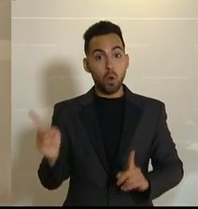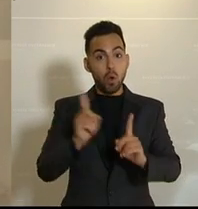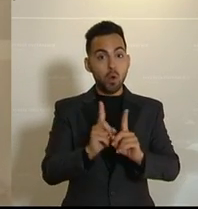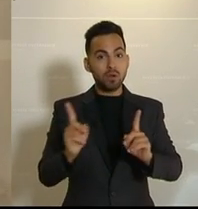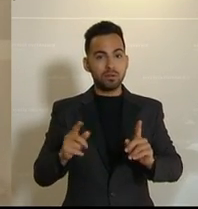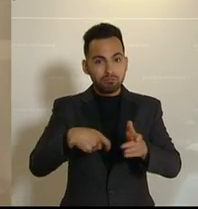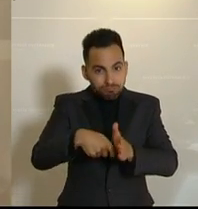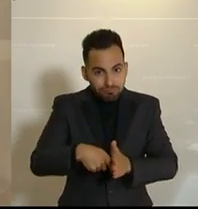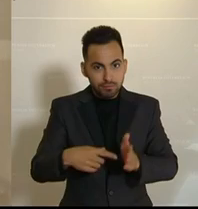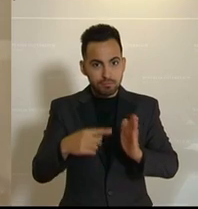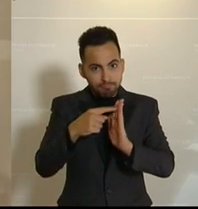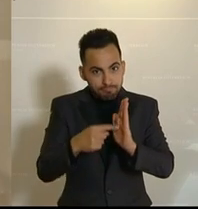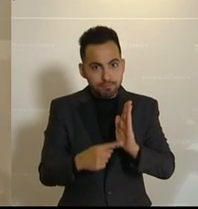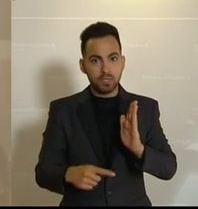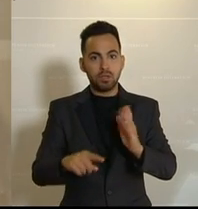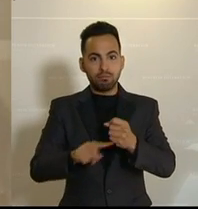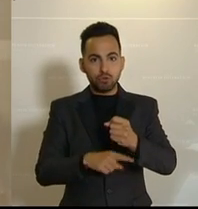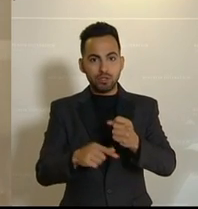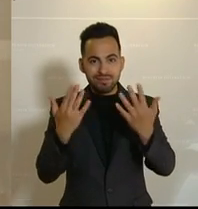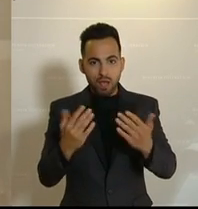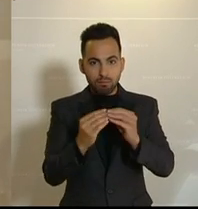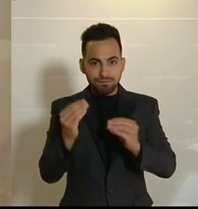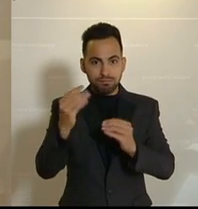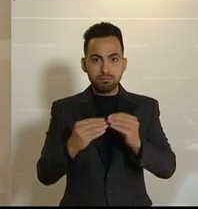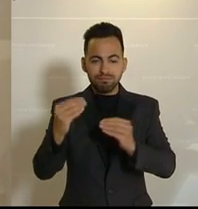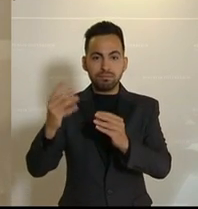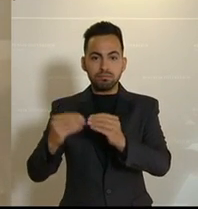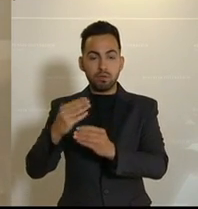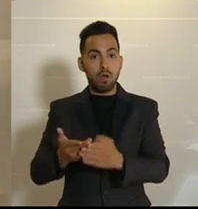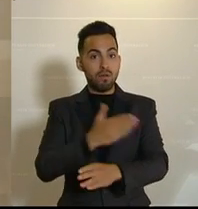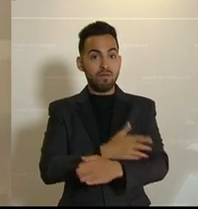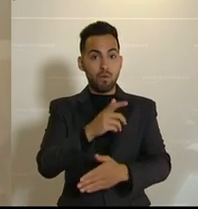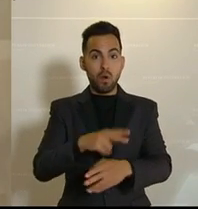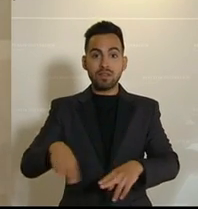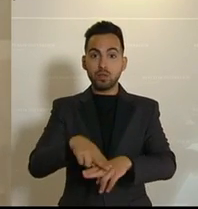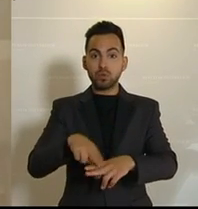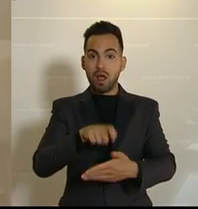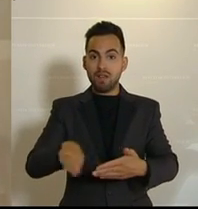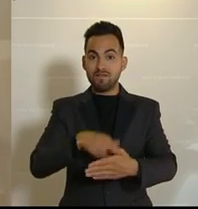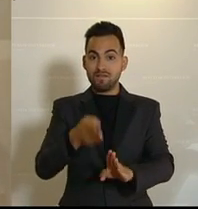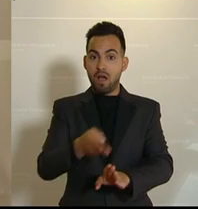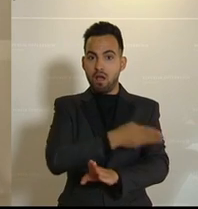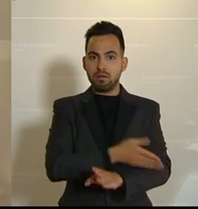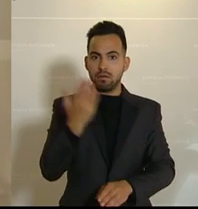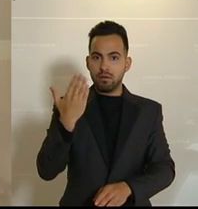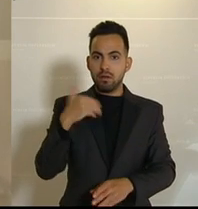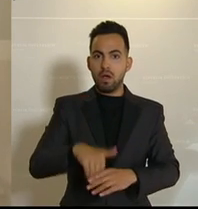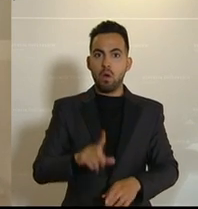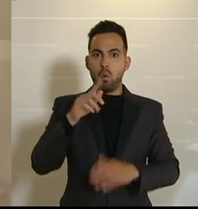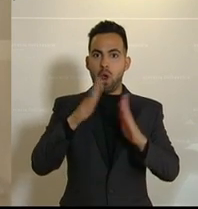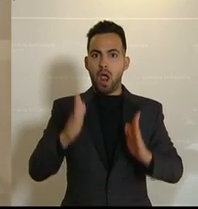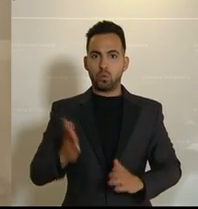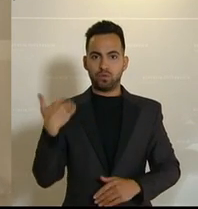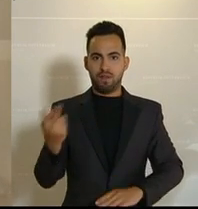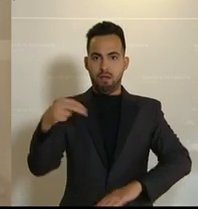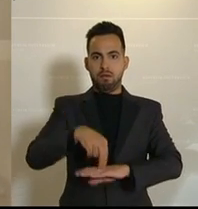und eine deutliche Erhöhung des Budgets, so wie wir vor der Nationalratswahl eine klare Mehrheit dafür im Hohen Haus